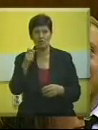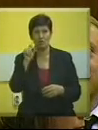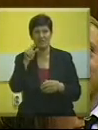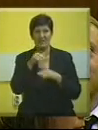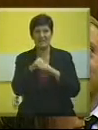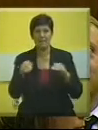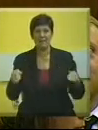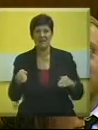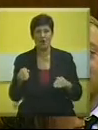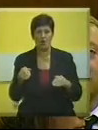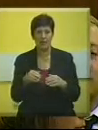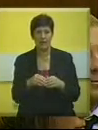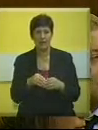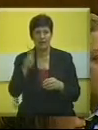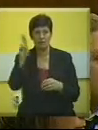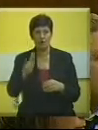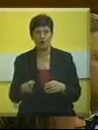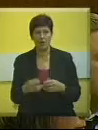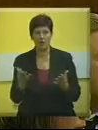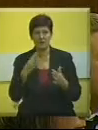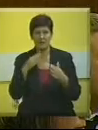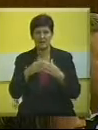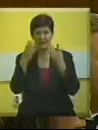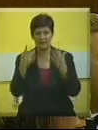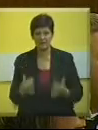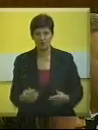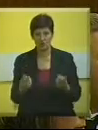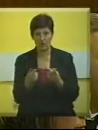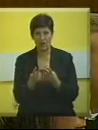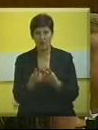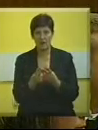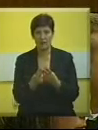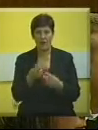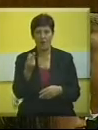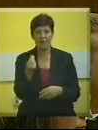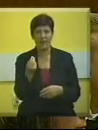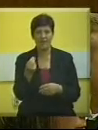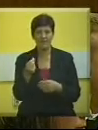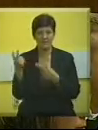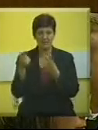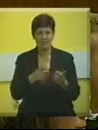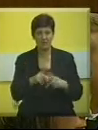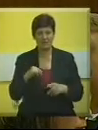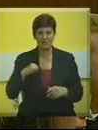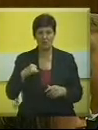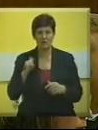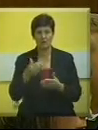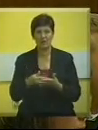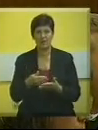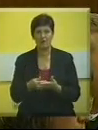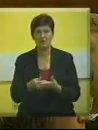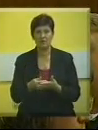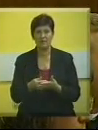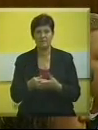miliona dolara koji su negdje indirektno izračunati kao devizni prilivo turizma u Vojvodini jesu na osnovu zavoda